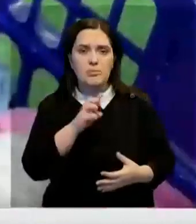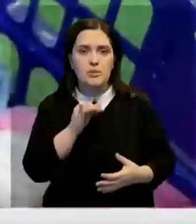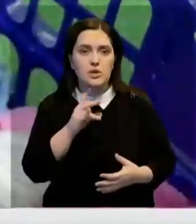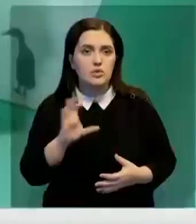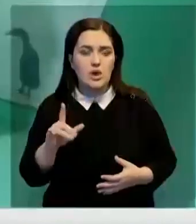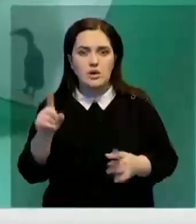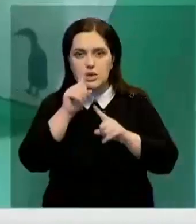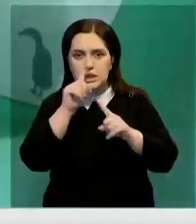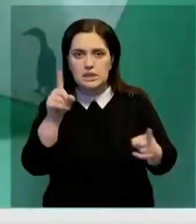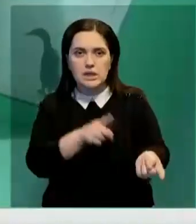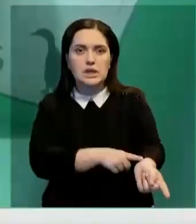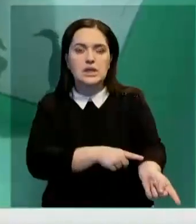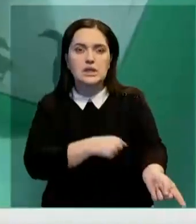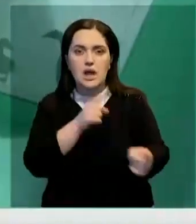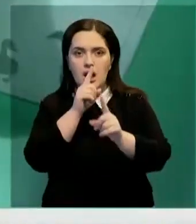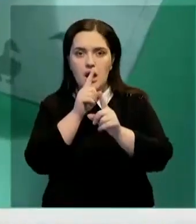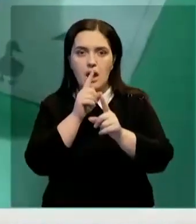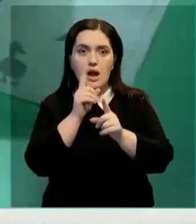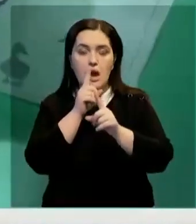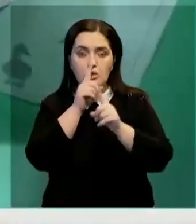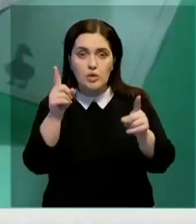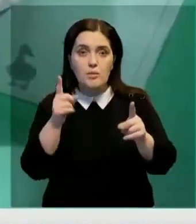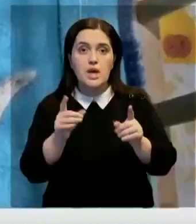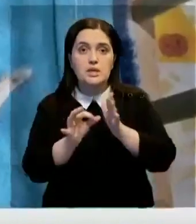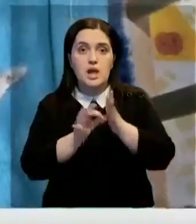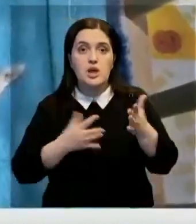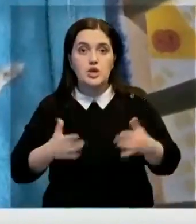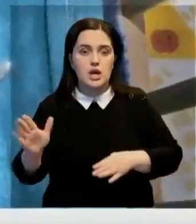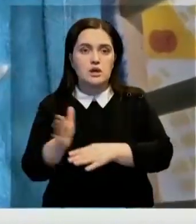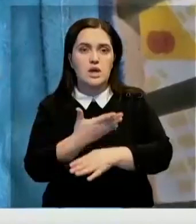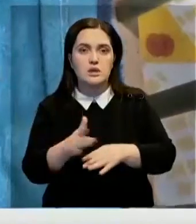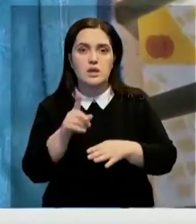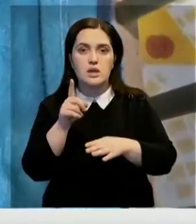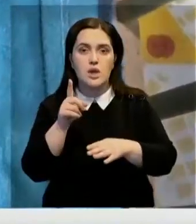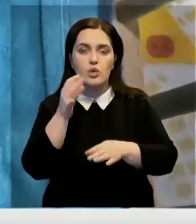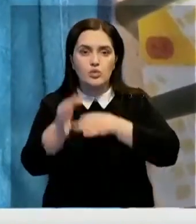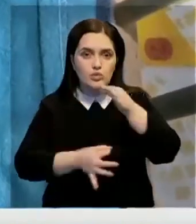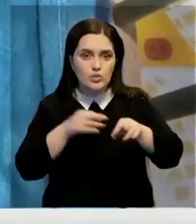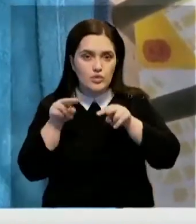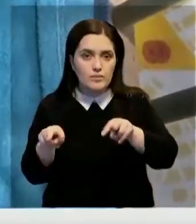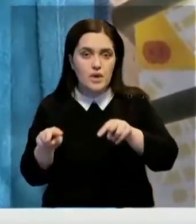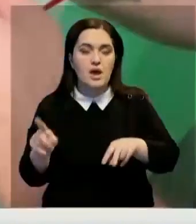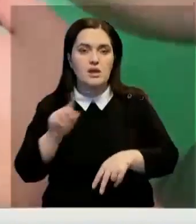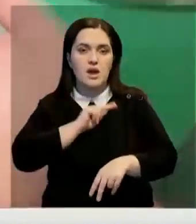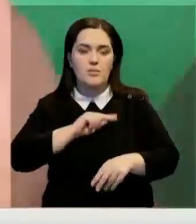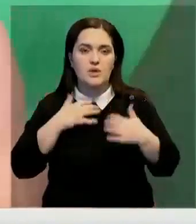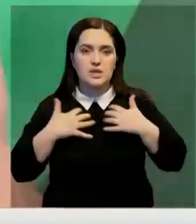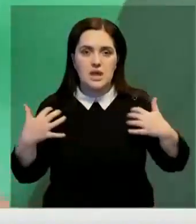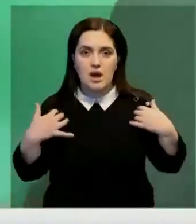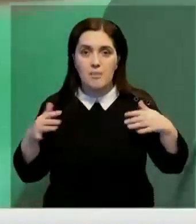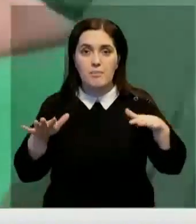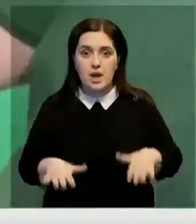генетическую особенность. Сразу после рождения детенышей отделили. За котятами круглые сутки наблюдают сотрудники зверинца.